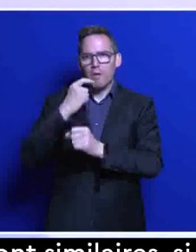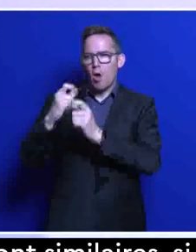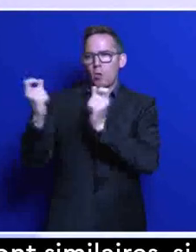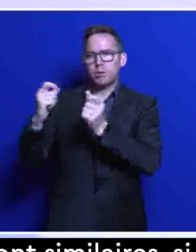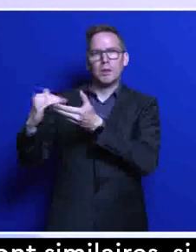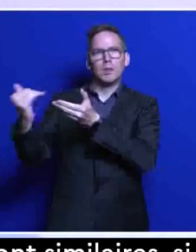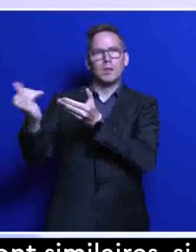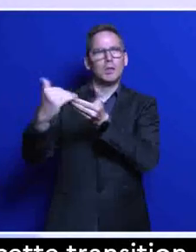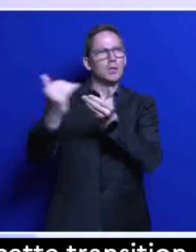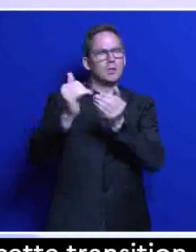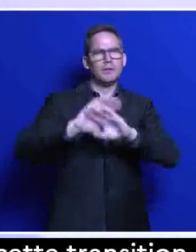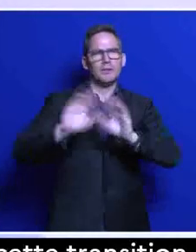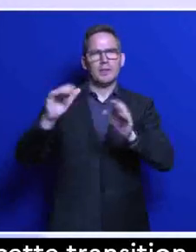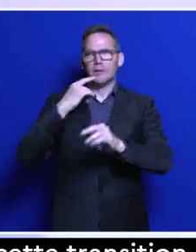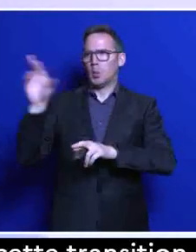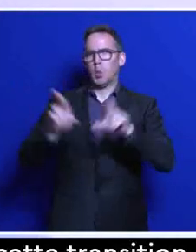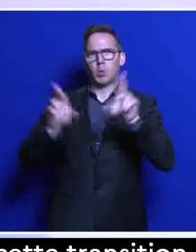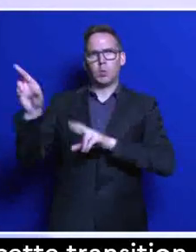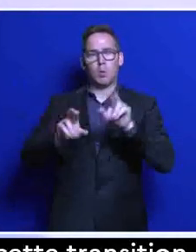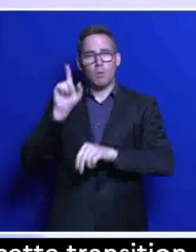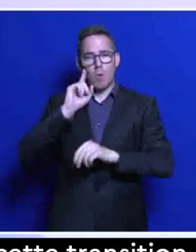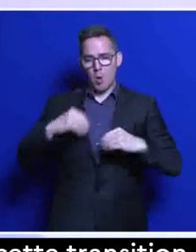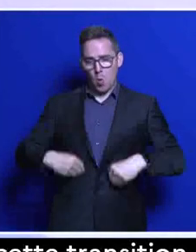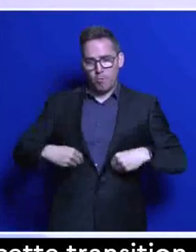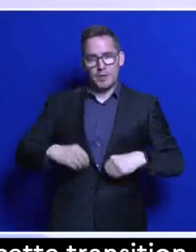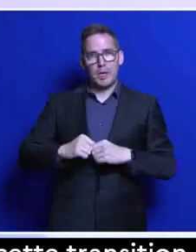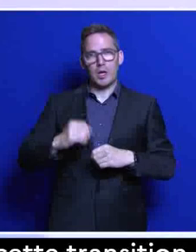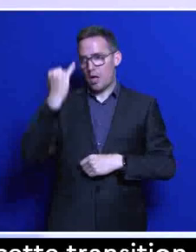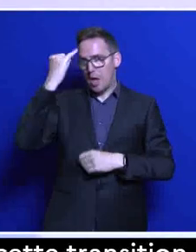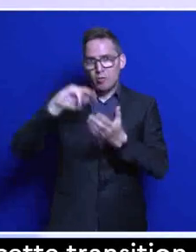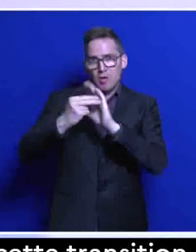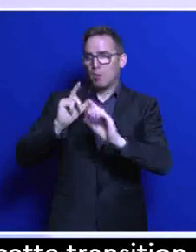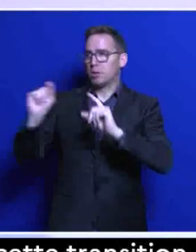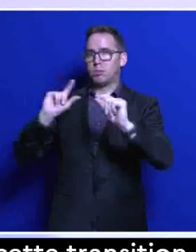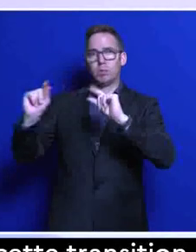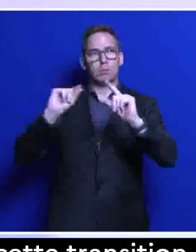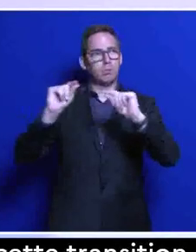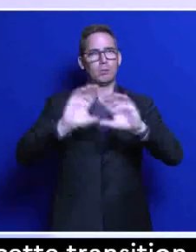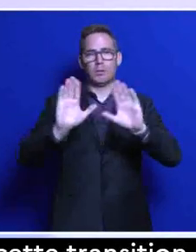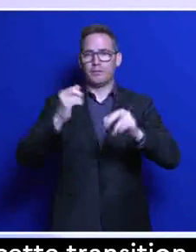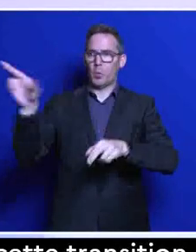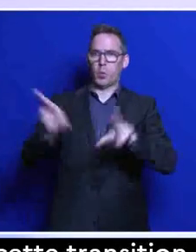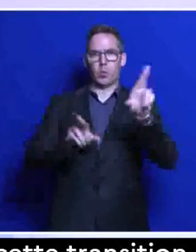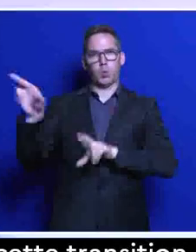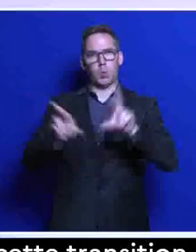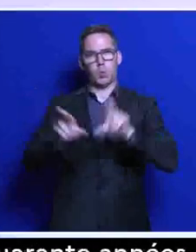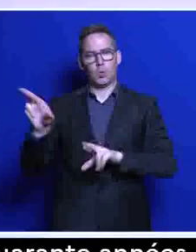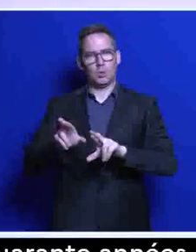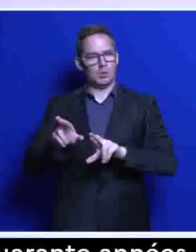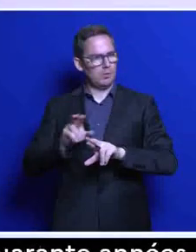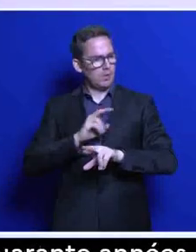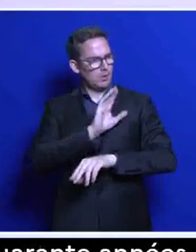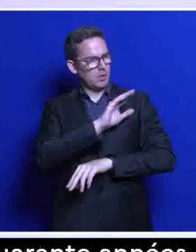fermeture d'usines, d'abandon d'ingénieurs, d'abandon d'ouvriers, pour retrouver une capacité de production industrielle et décarbonée, bien, travaillons ensemble.